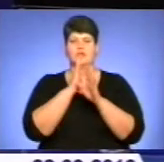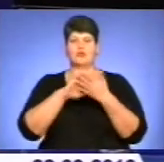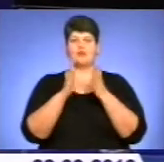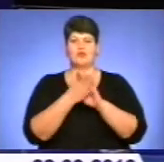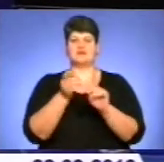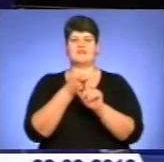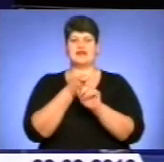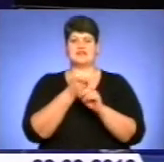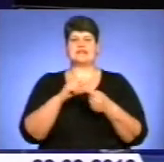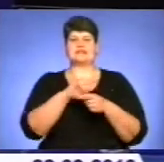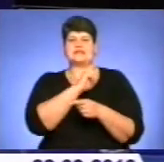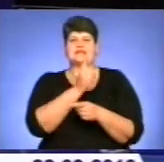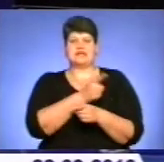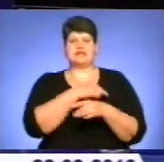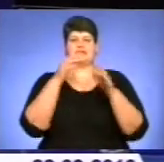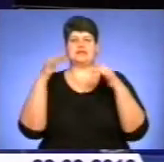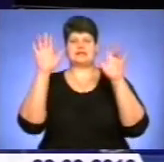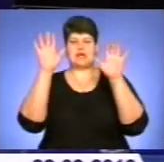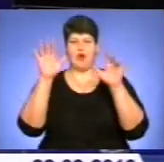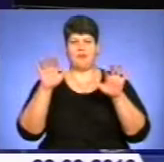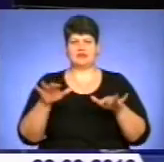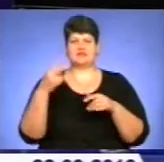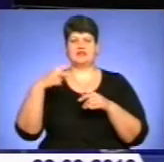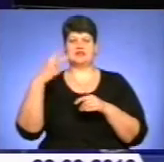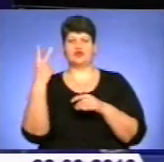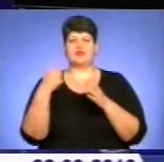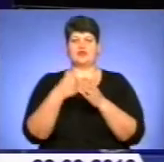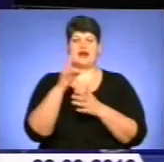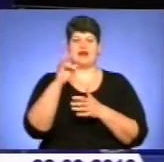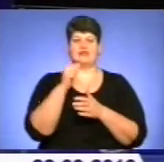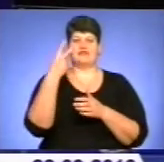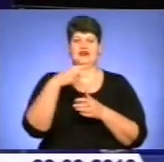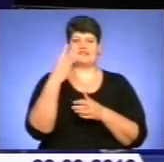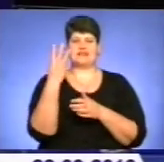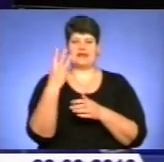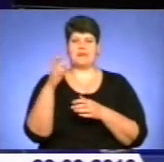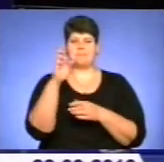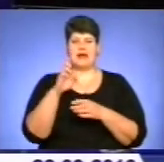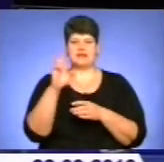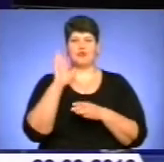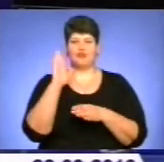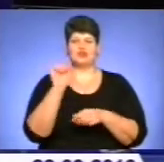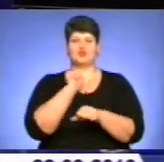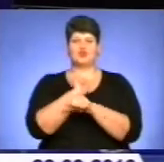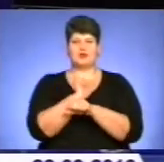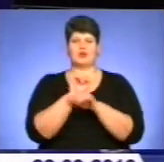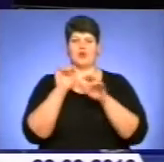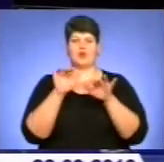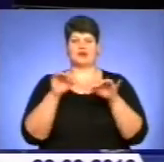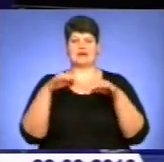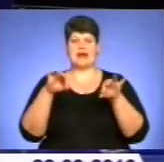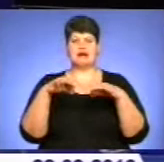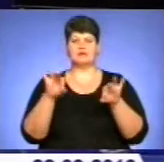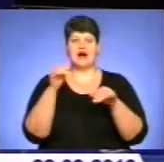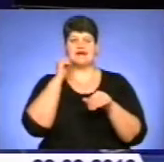З сильними снігопадами у ніч з 22 на 23 березня в області буде призупинено рух транспорту, а завтра на